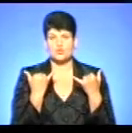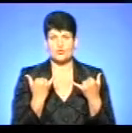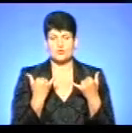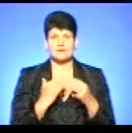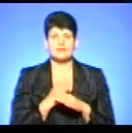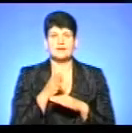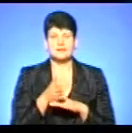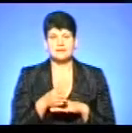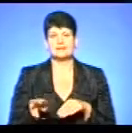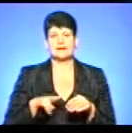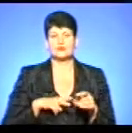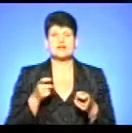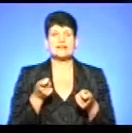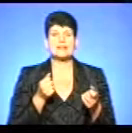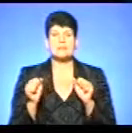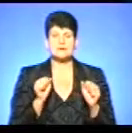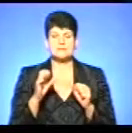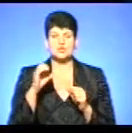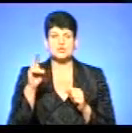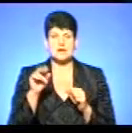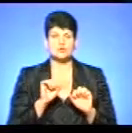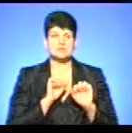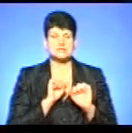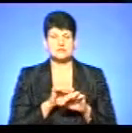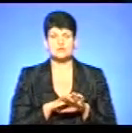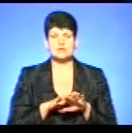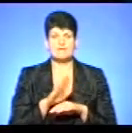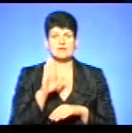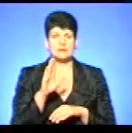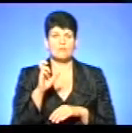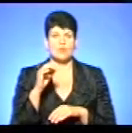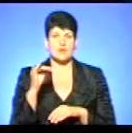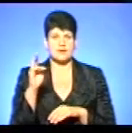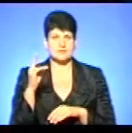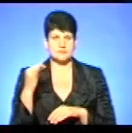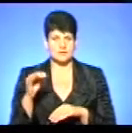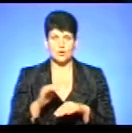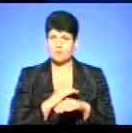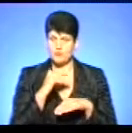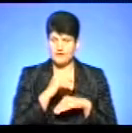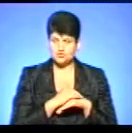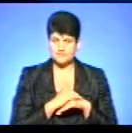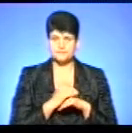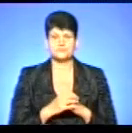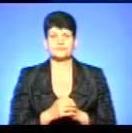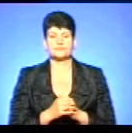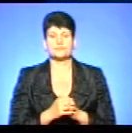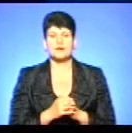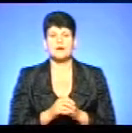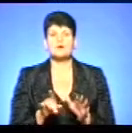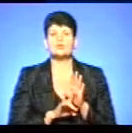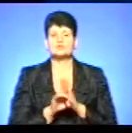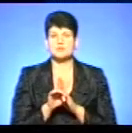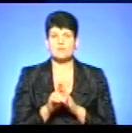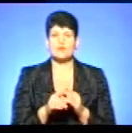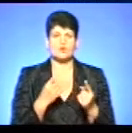директор Департаменту соціального захисту населення облдержадміністрації Вадим Боярський. Доброго вечора. Розпочнемо розмову за